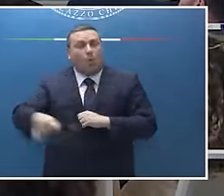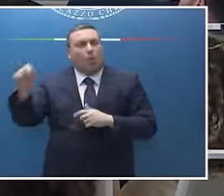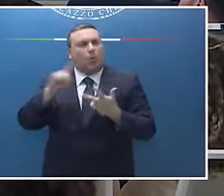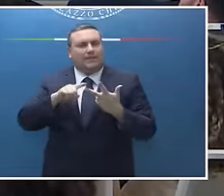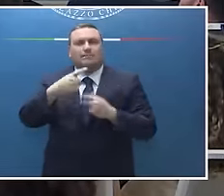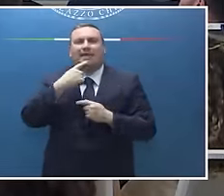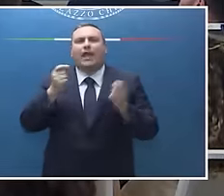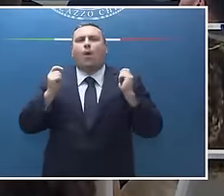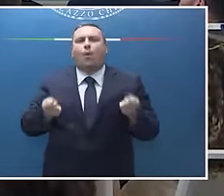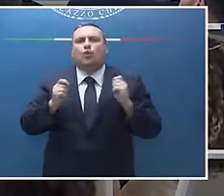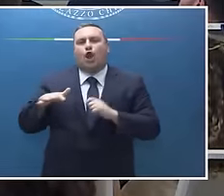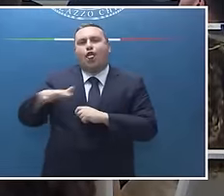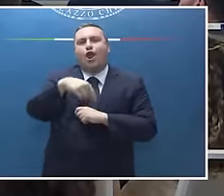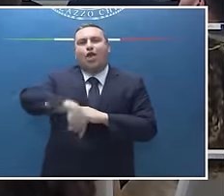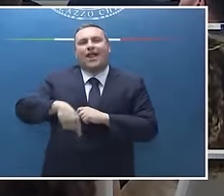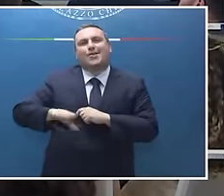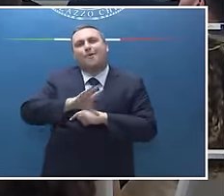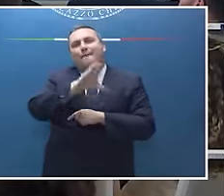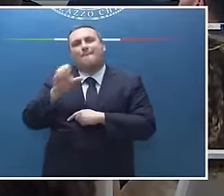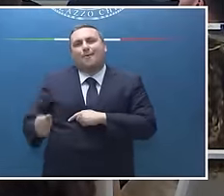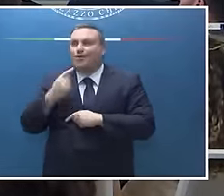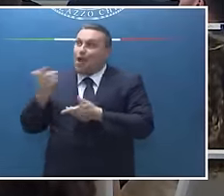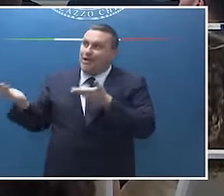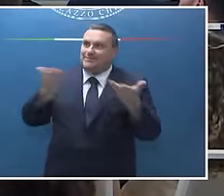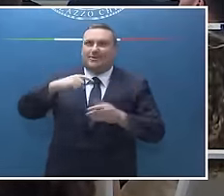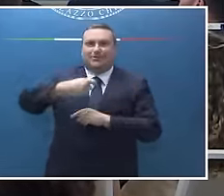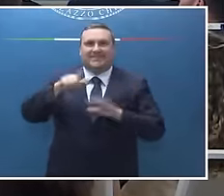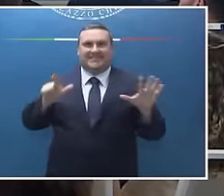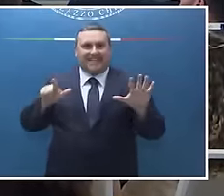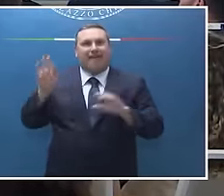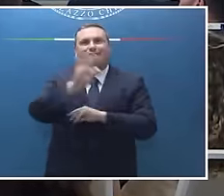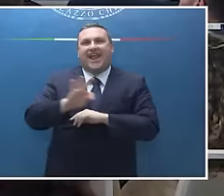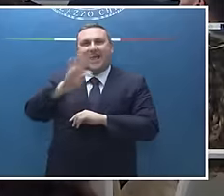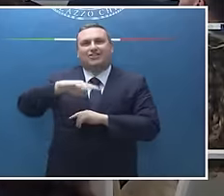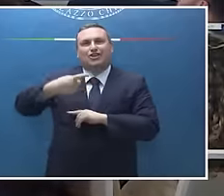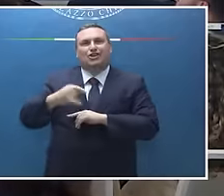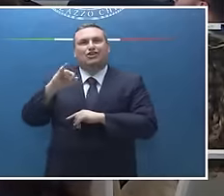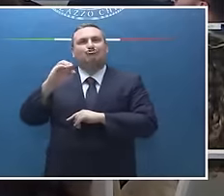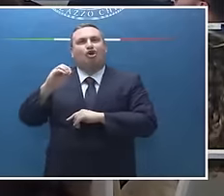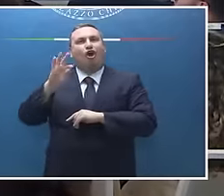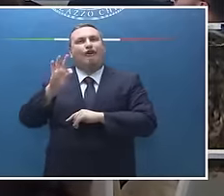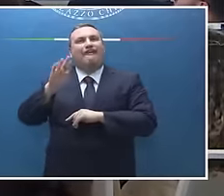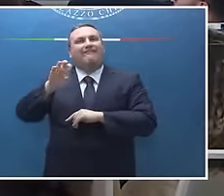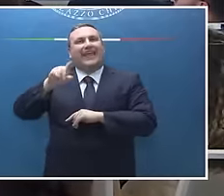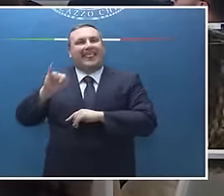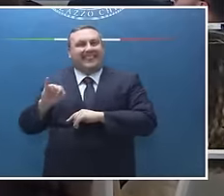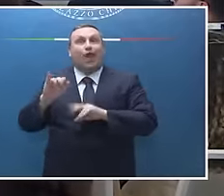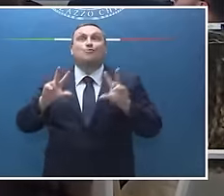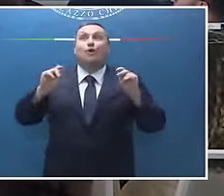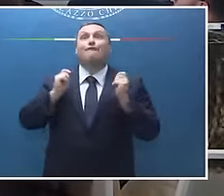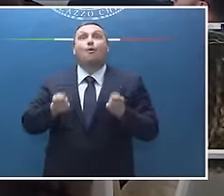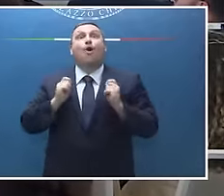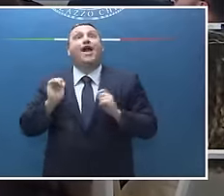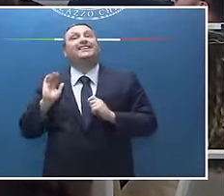quotidiano locale della Puglia che ha ospitato il G7. Francesco Gioffri di Nuovo Quotidiano di Puglia, prego. Salve